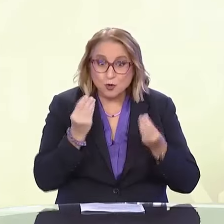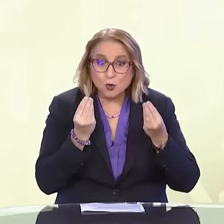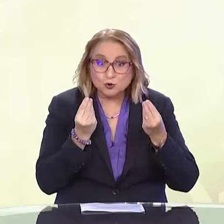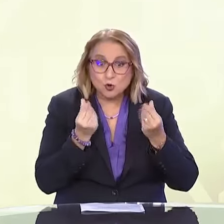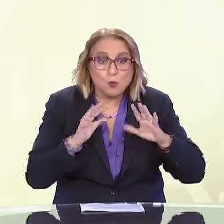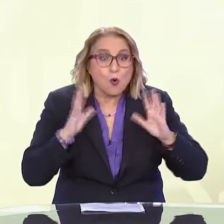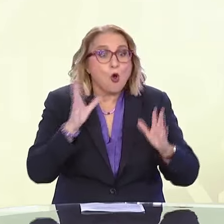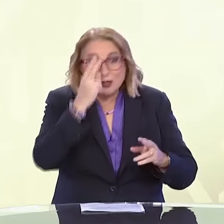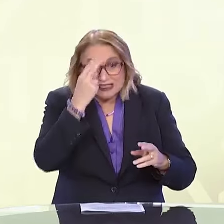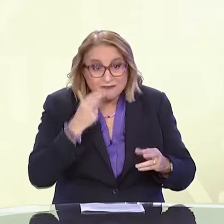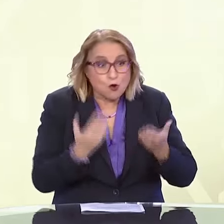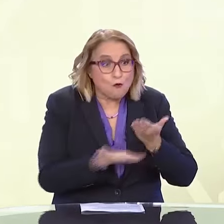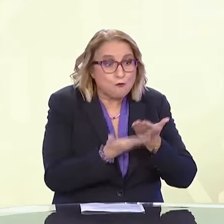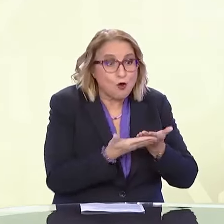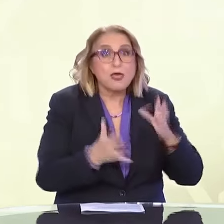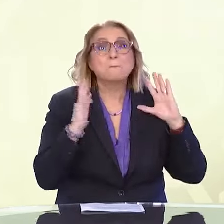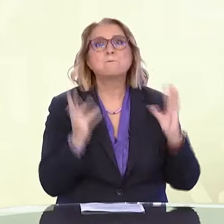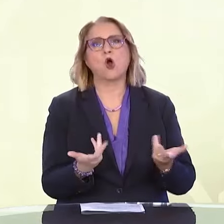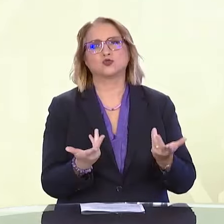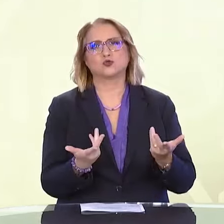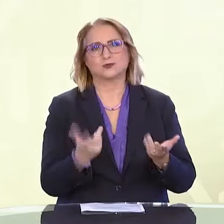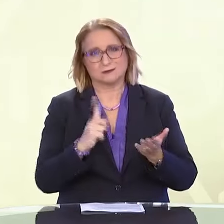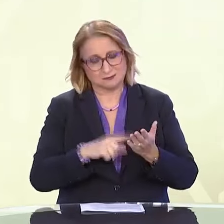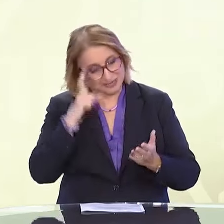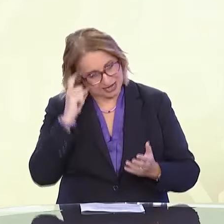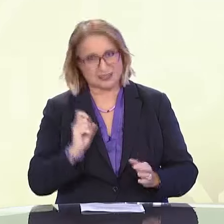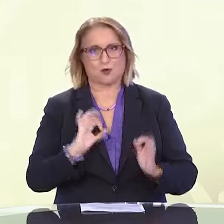σε ένα τυφλό άτομο που προσπαθεί να μετακινηθεί στην πόλη.